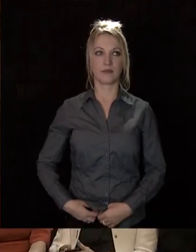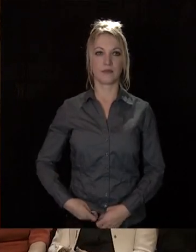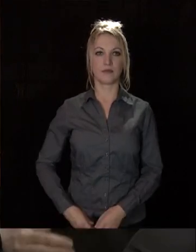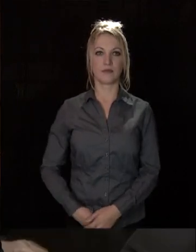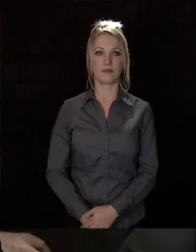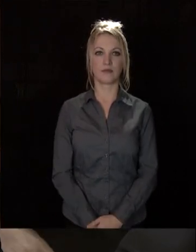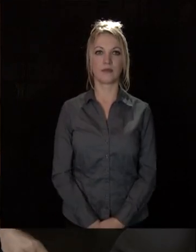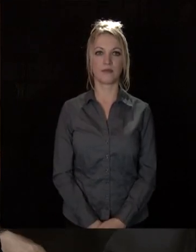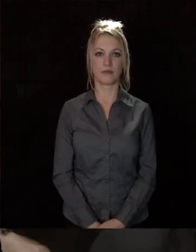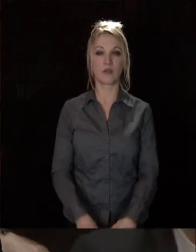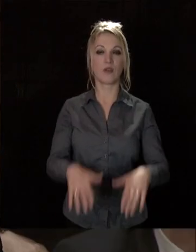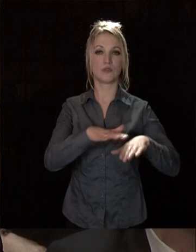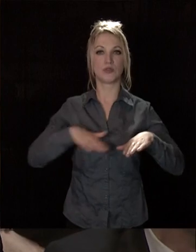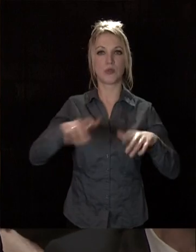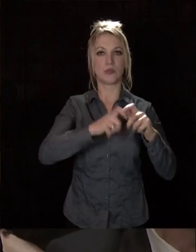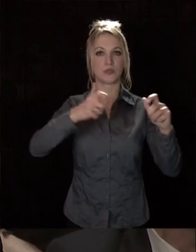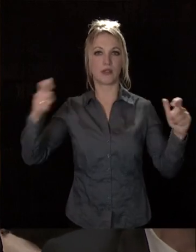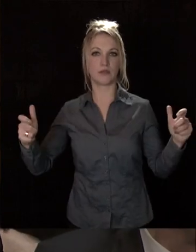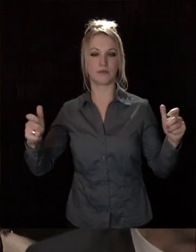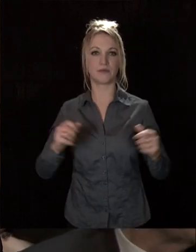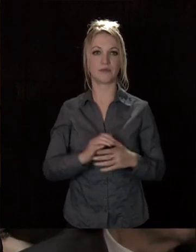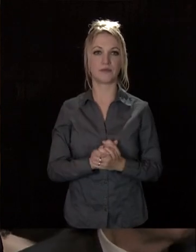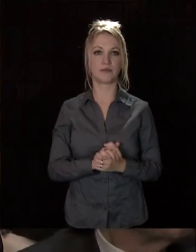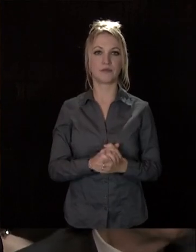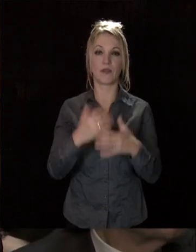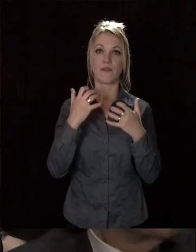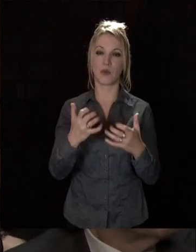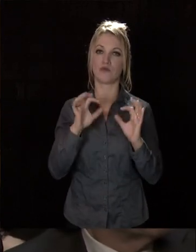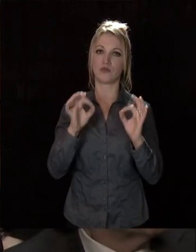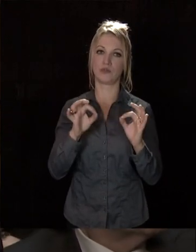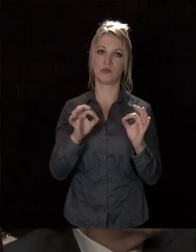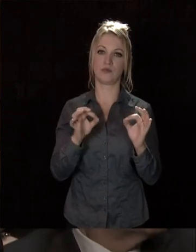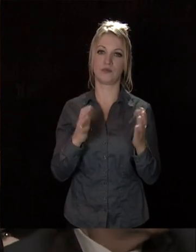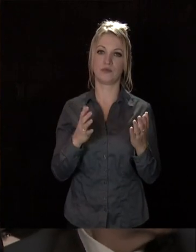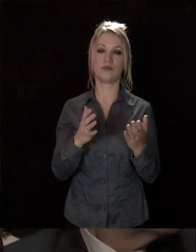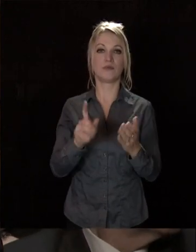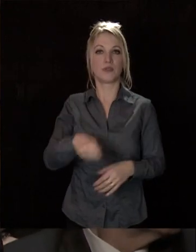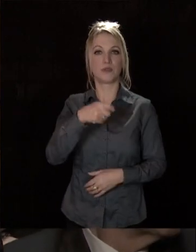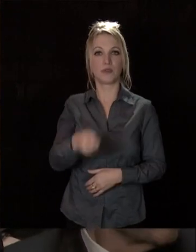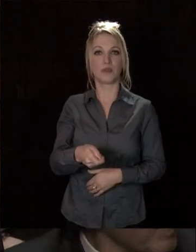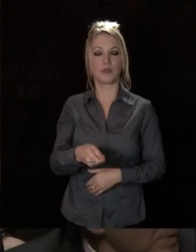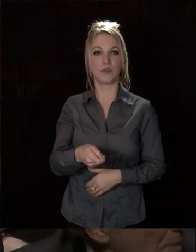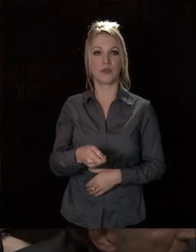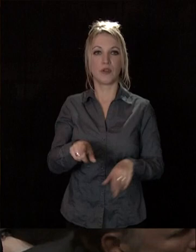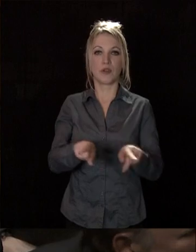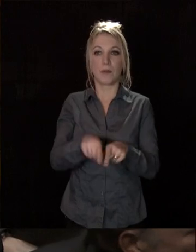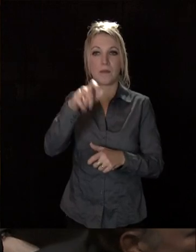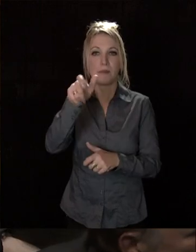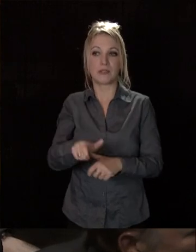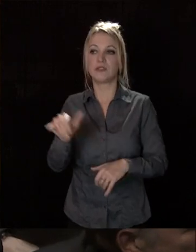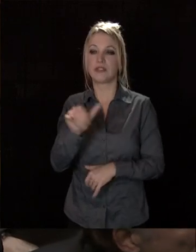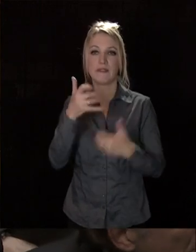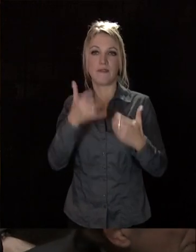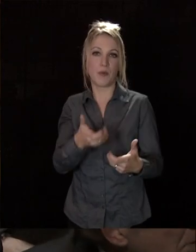Donc, des friches industrielles et je souhaite de tout cœur que ce ne soit pas le cas, bien évidemment, et qu'il y ait des repreneurs, il y en a,